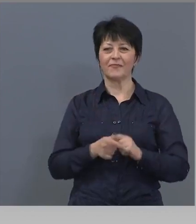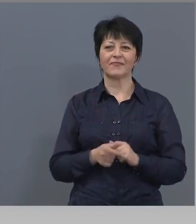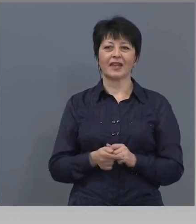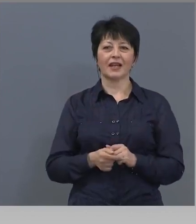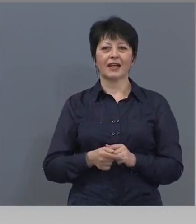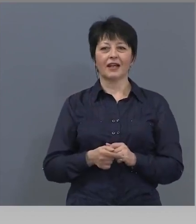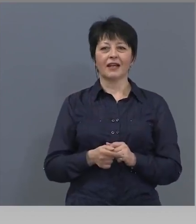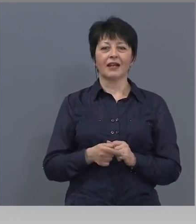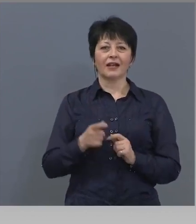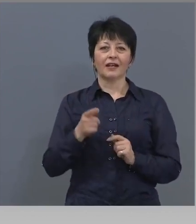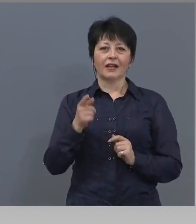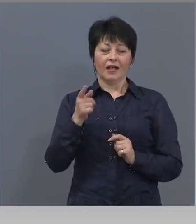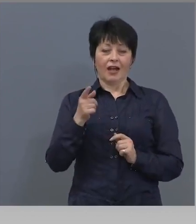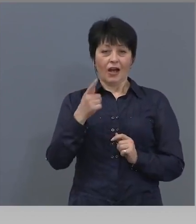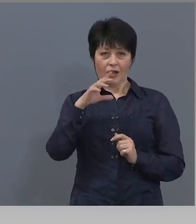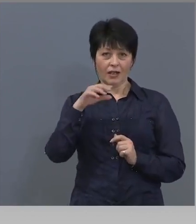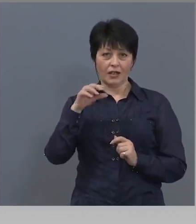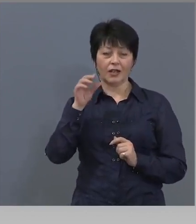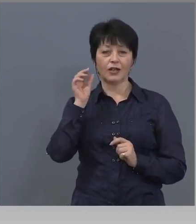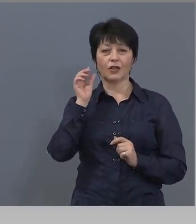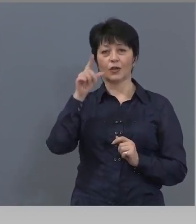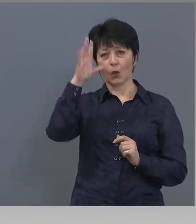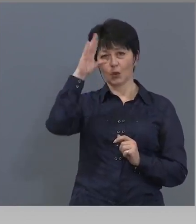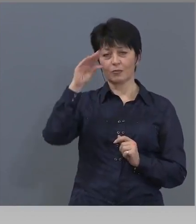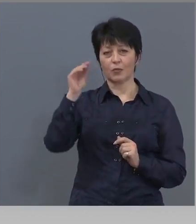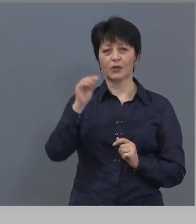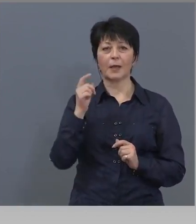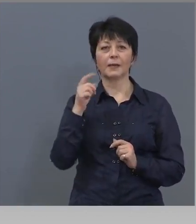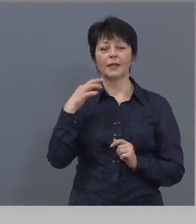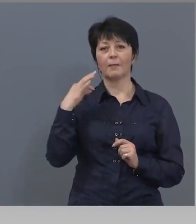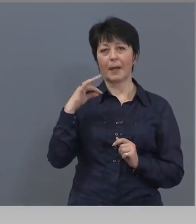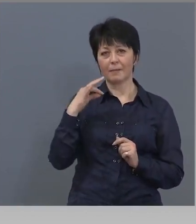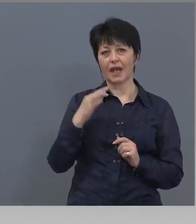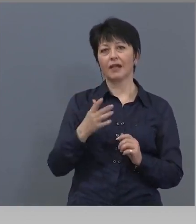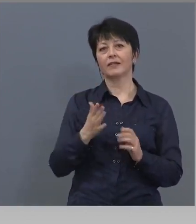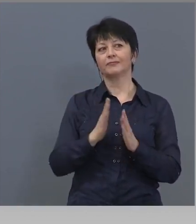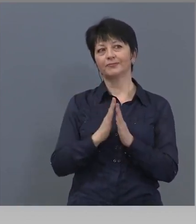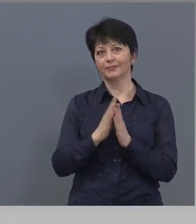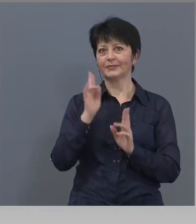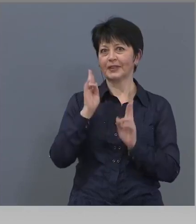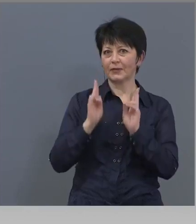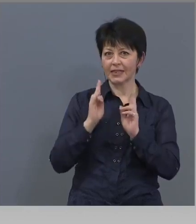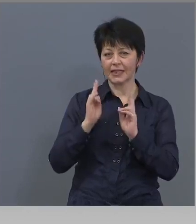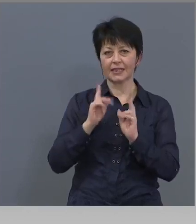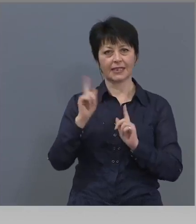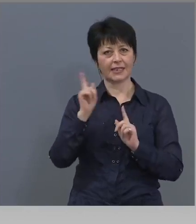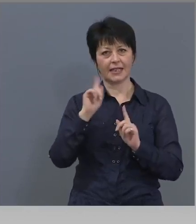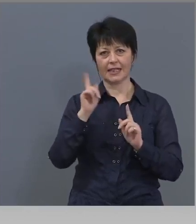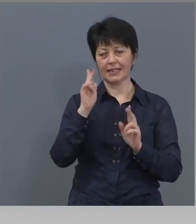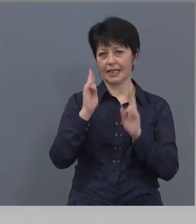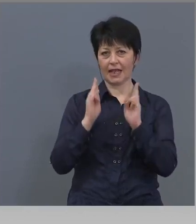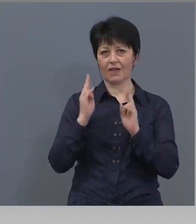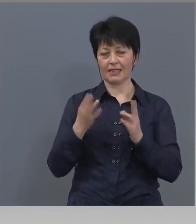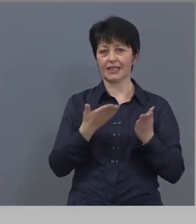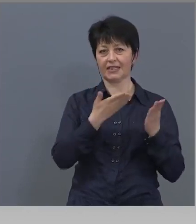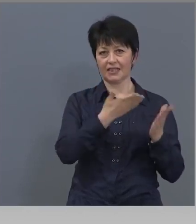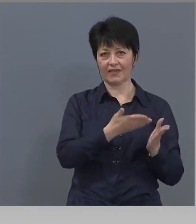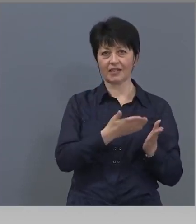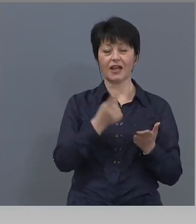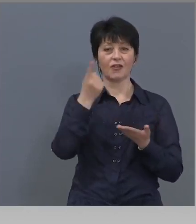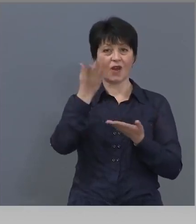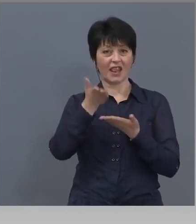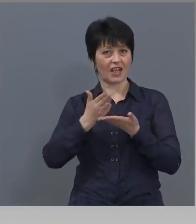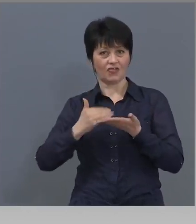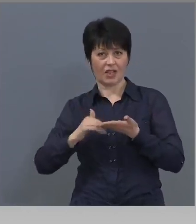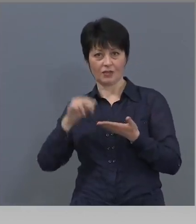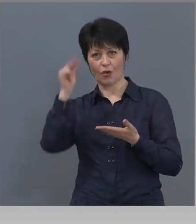Елиница Маринова, Бенере. Господин премиер, позволете ми да не се съглася с вас, не само аз, но една немалка част от българското